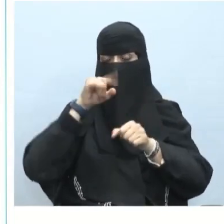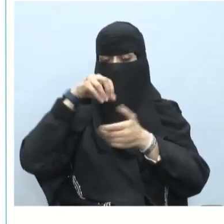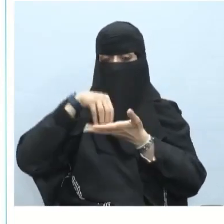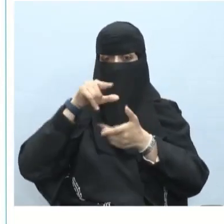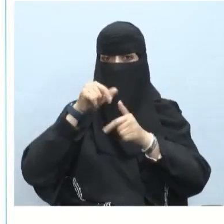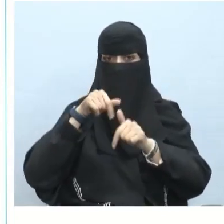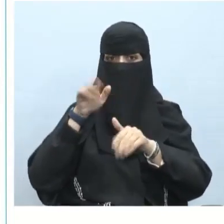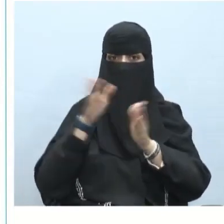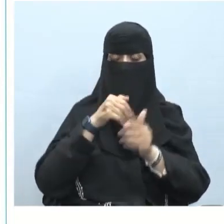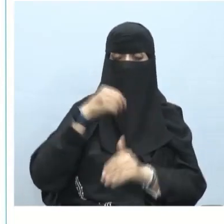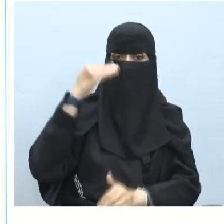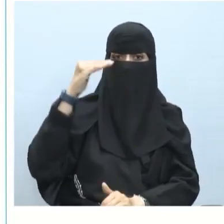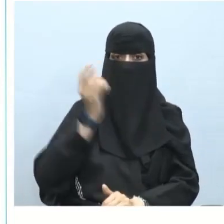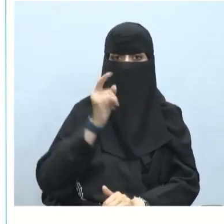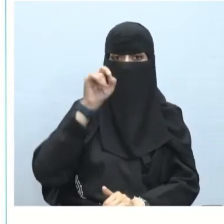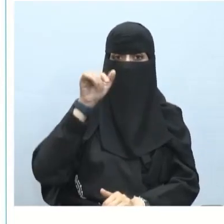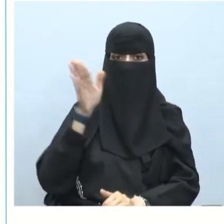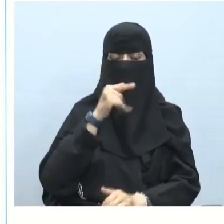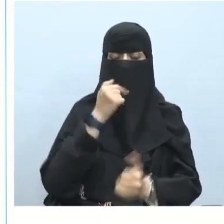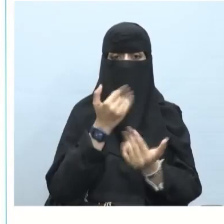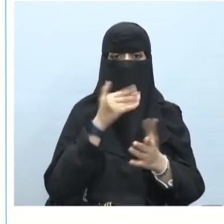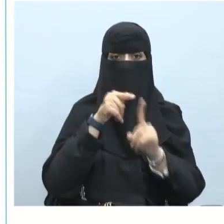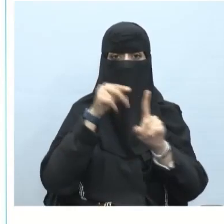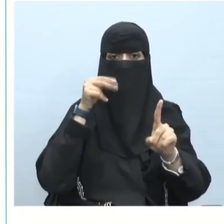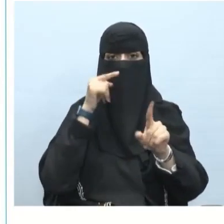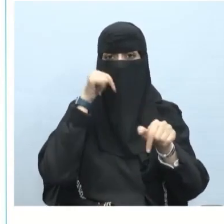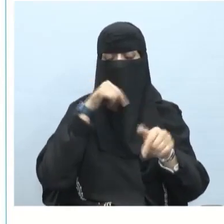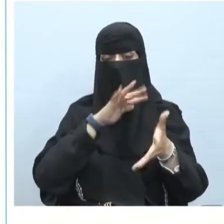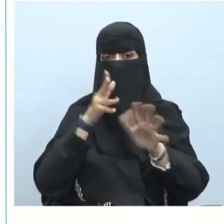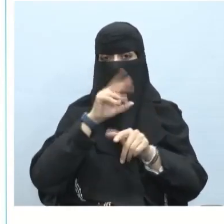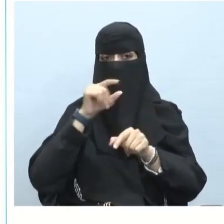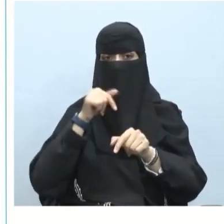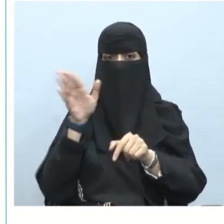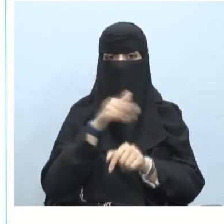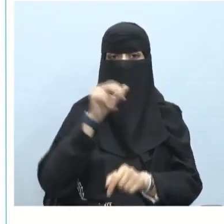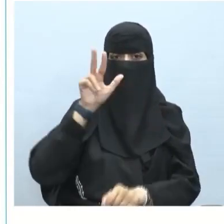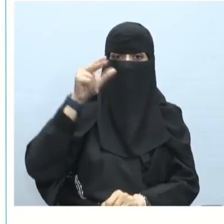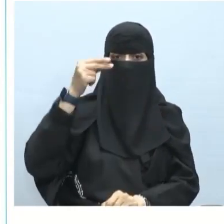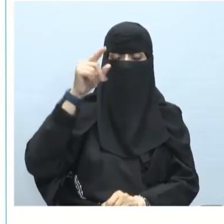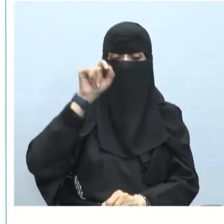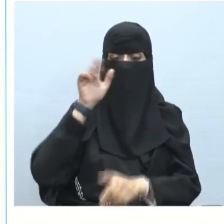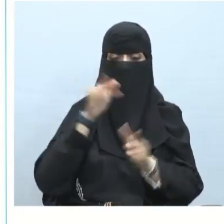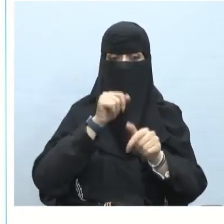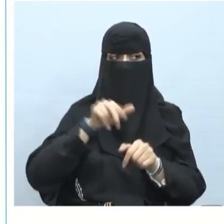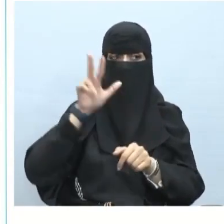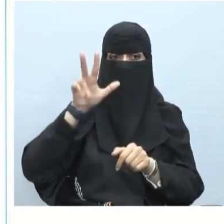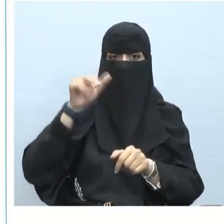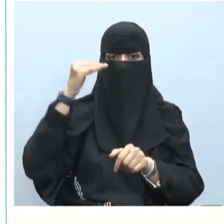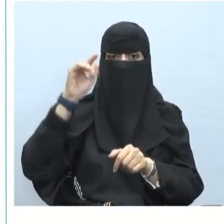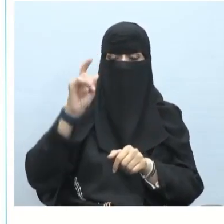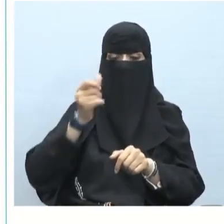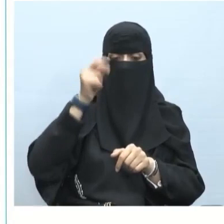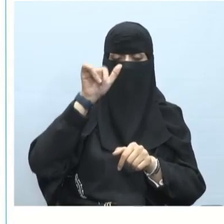حرف الجر عادة لا محل لها من الإعراب دائما كحروف العطف الحناية اسم